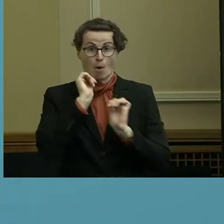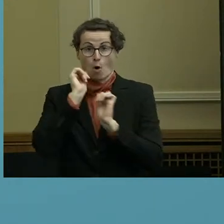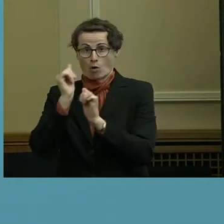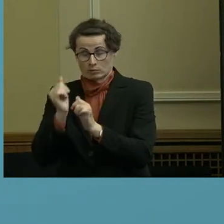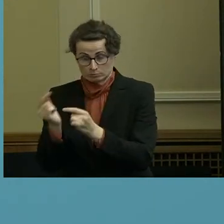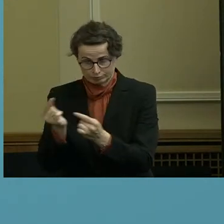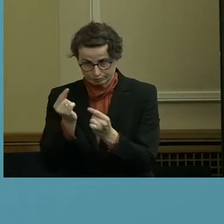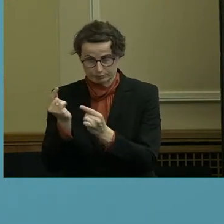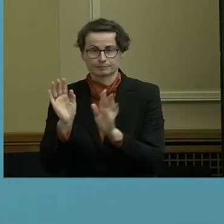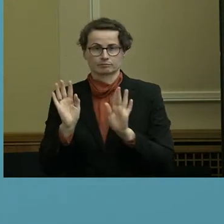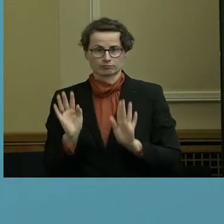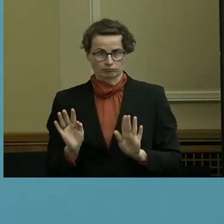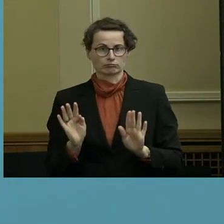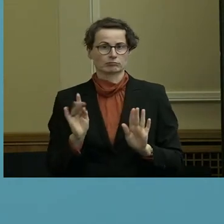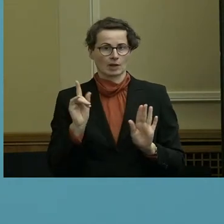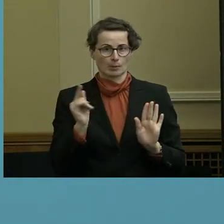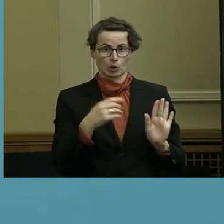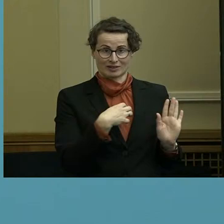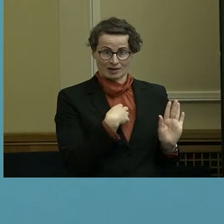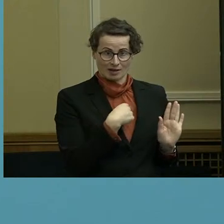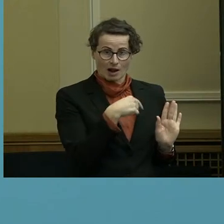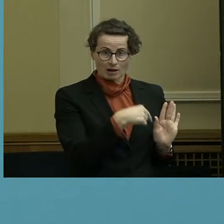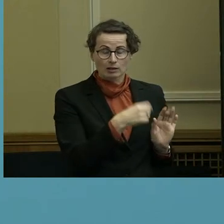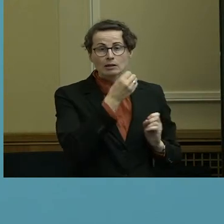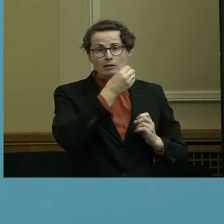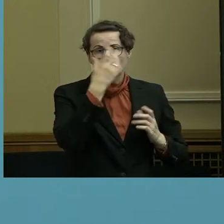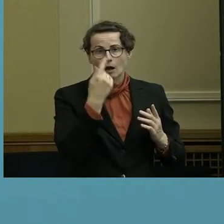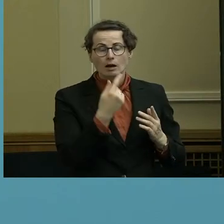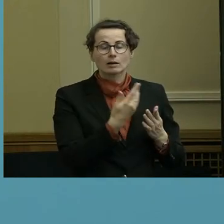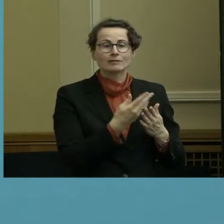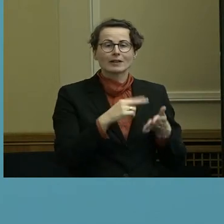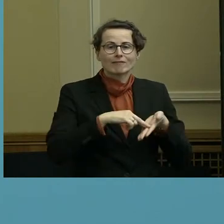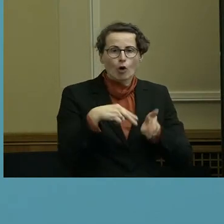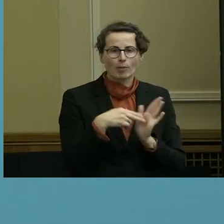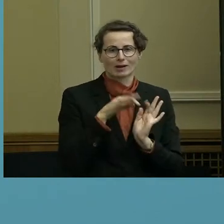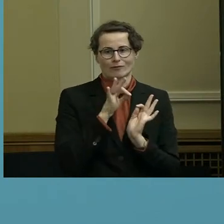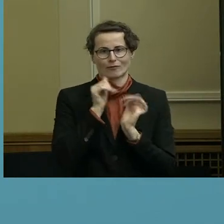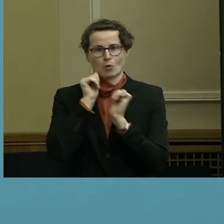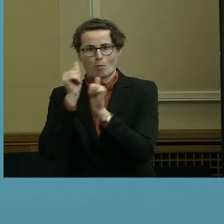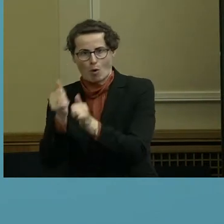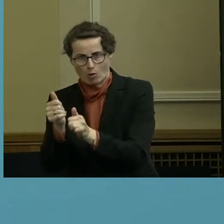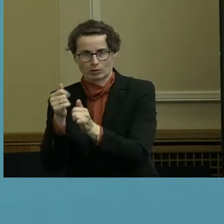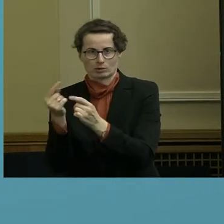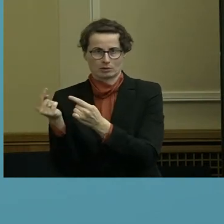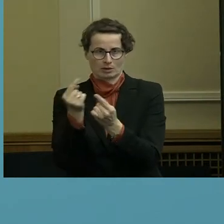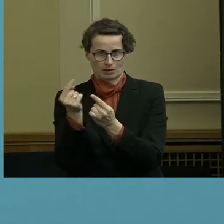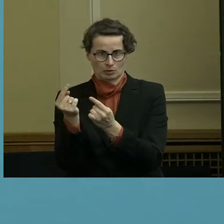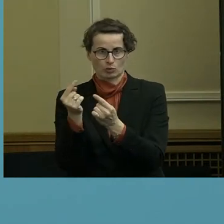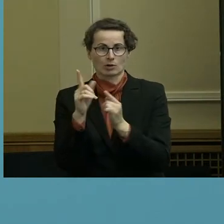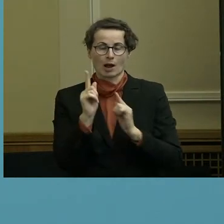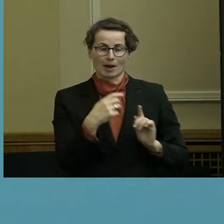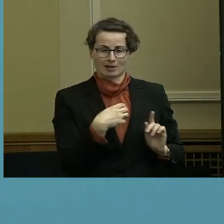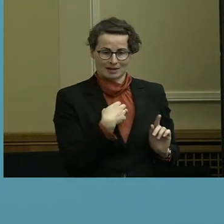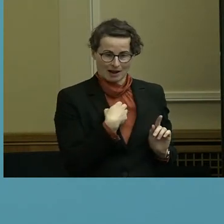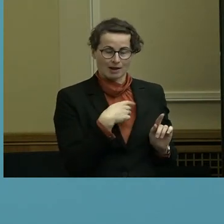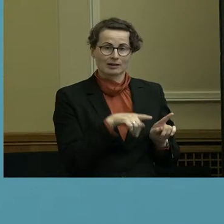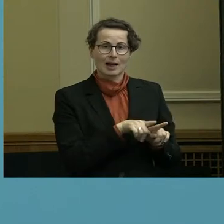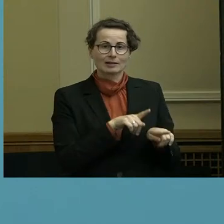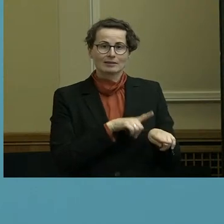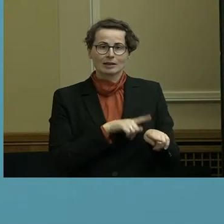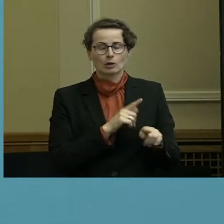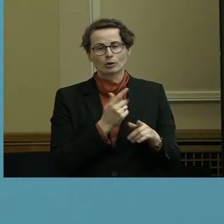was jetzt im Senat diskutiert worden ist, wie man sich für diese Diskussion aufstellt. Und der Senat hat ansonsten die Hausaufgaben gemacht,